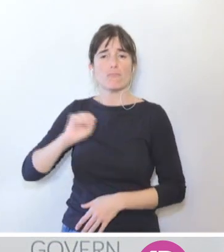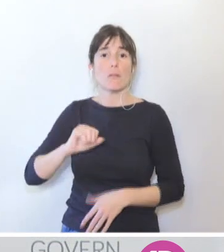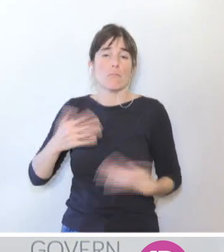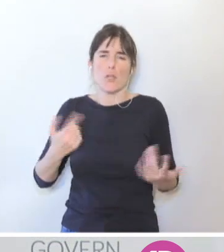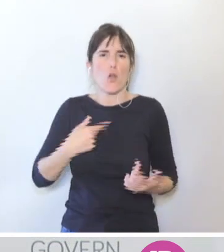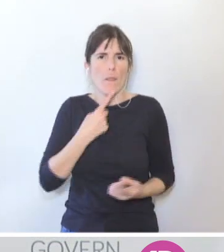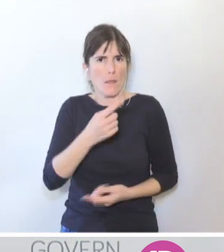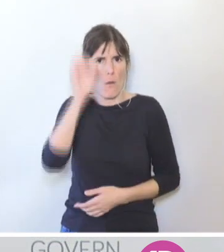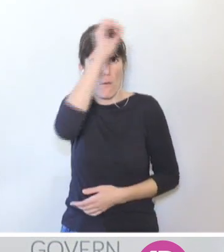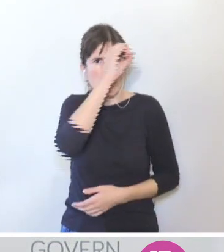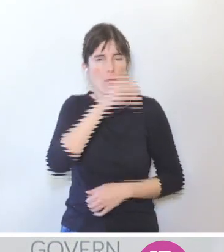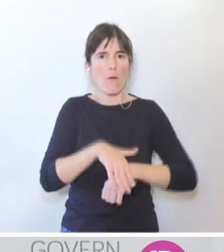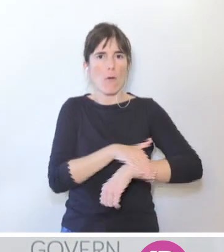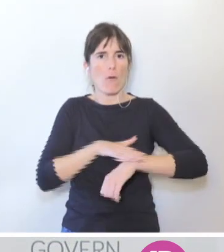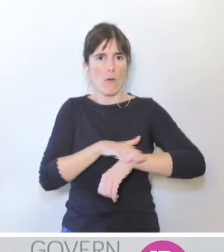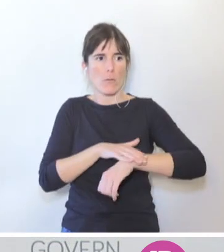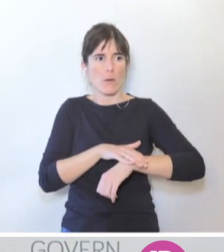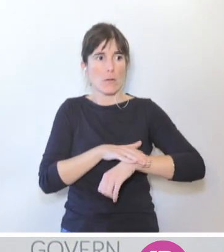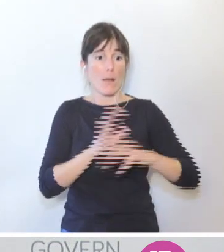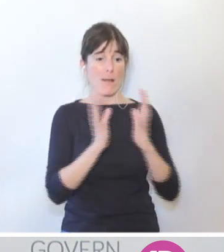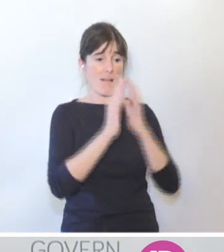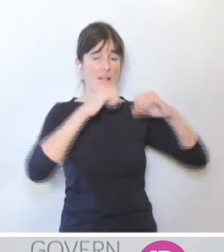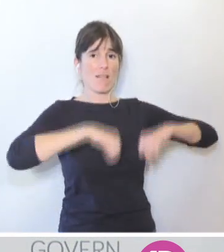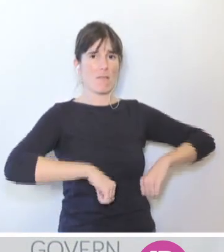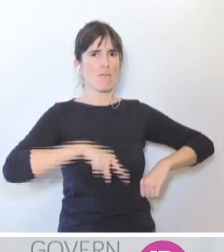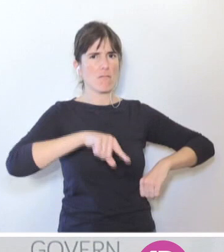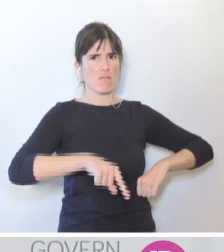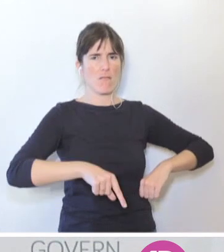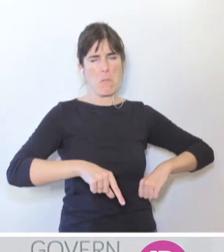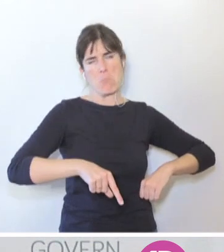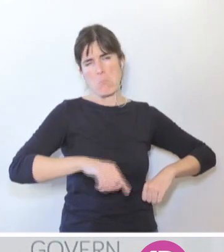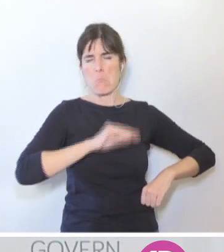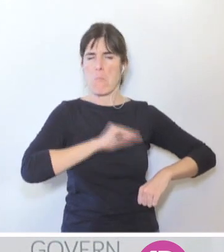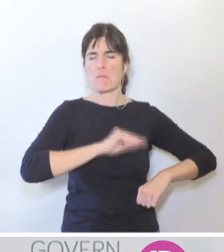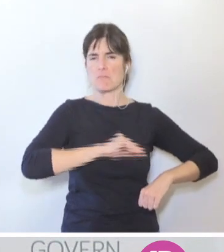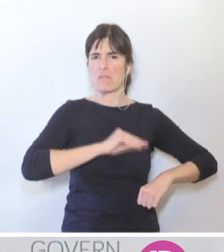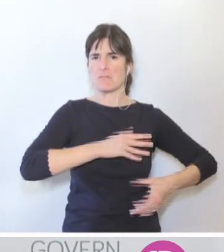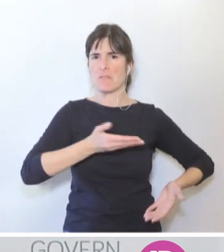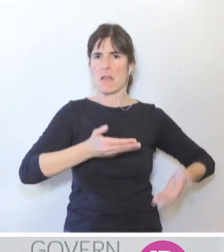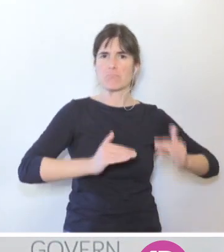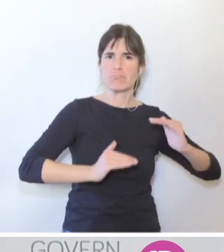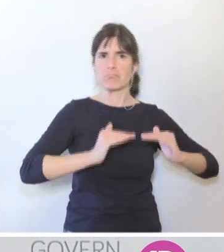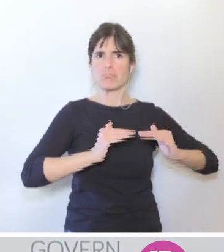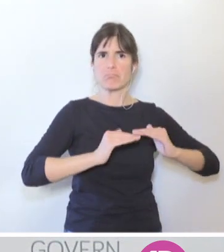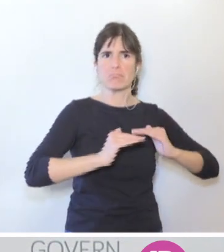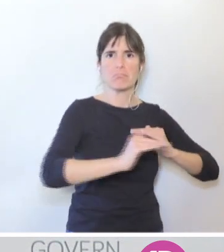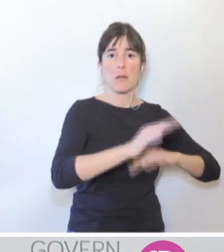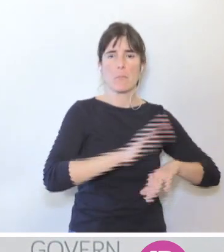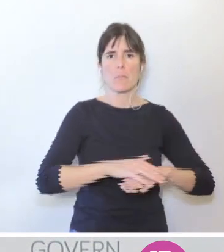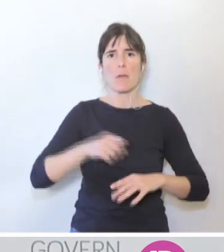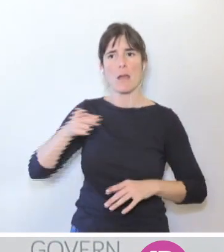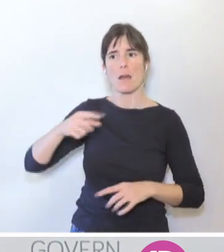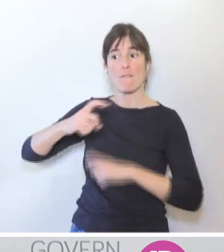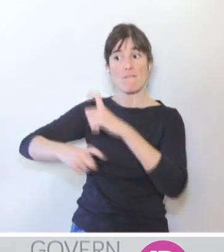govern és que és un acord bastant equilibrat. i en benefici de ciutadans de les dies balears, d'aquells ciutadans, d